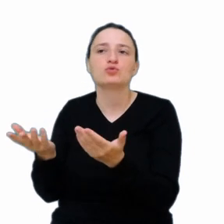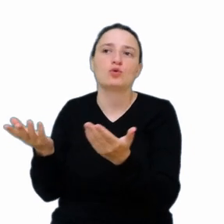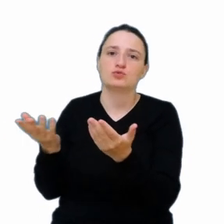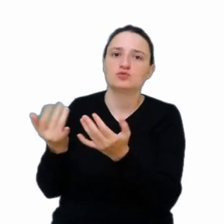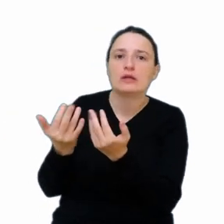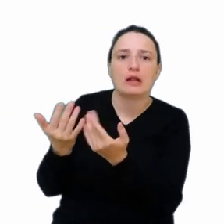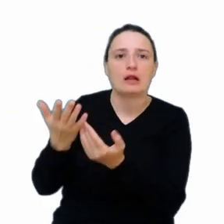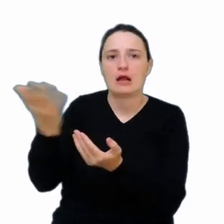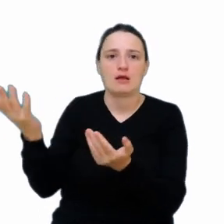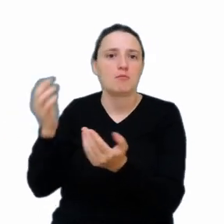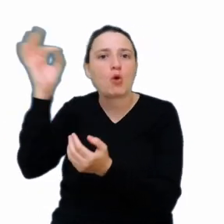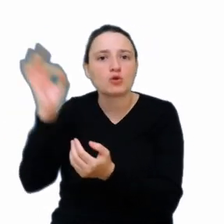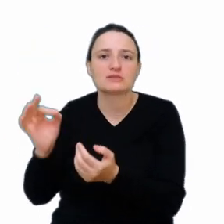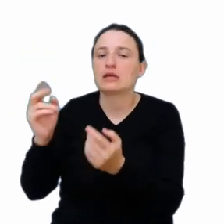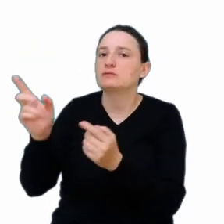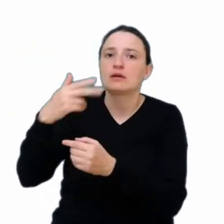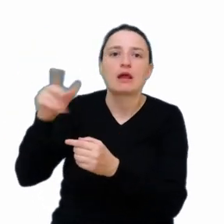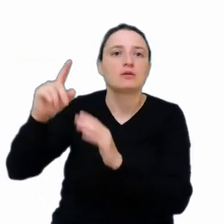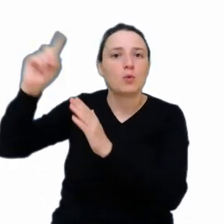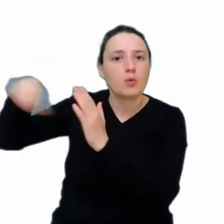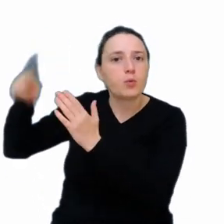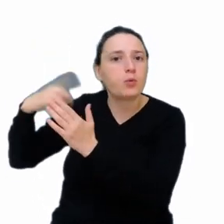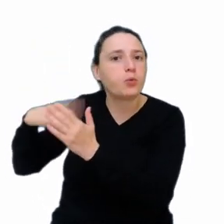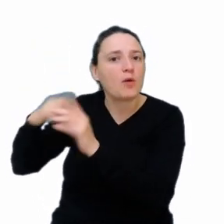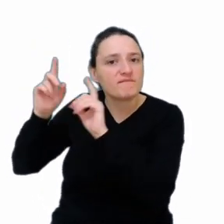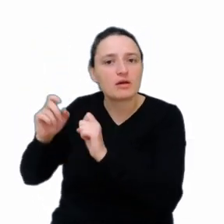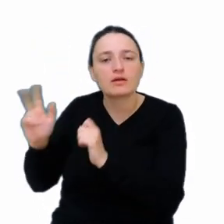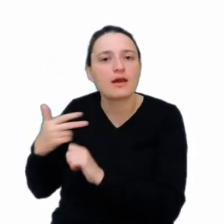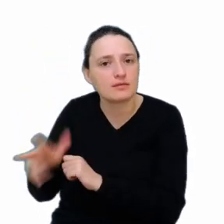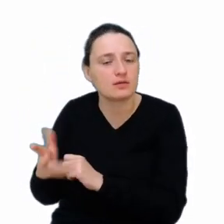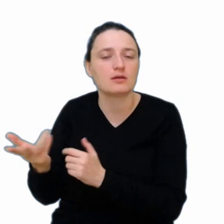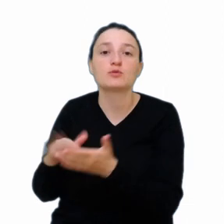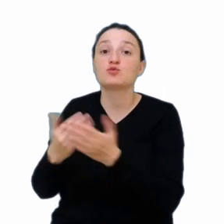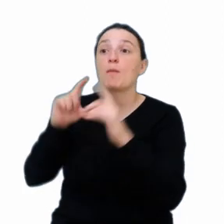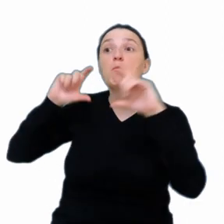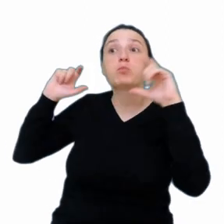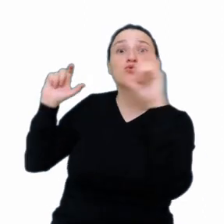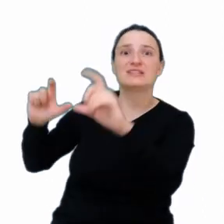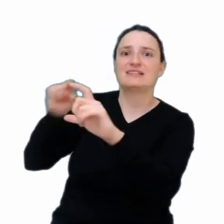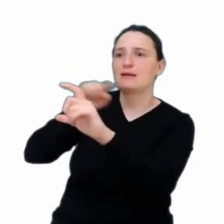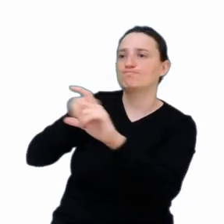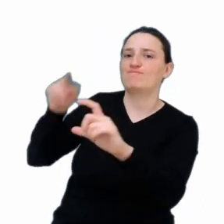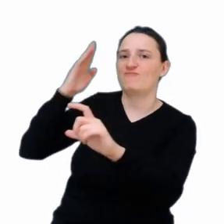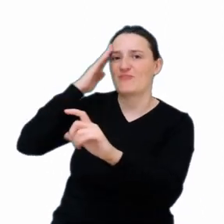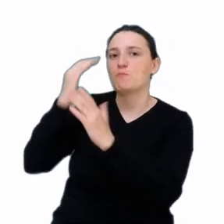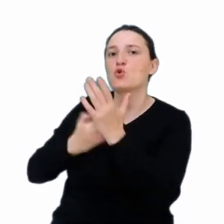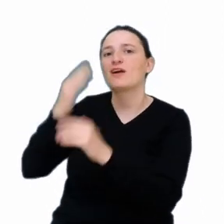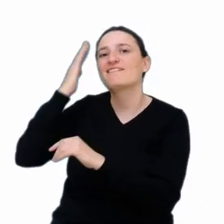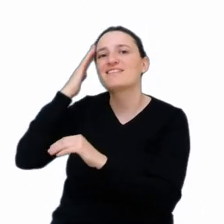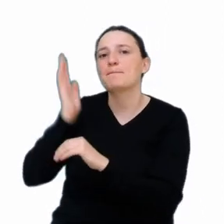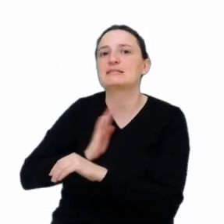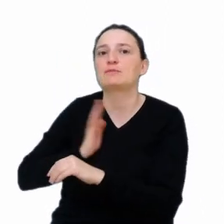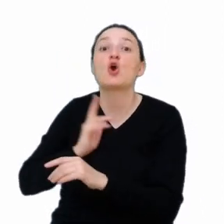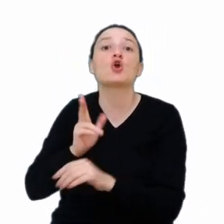klimatyzację włączyć. Budynek wie, w jakim zakresie na przykład dba o kwestie bezpieczeństwa, czyli kto